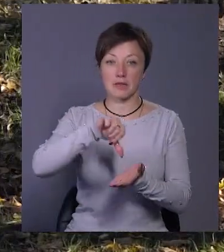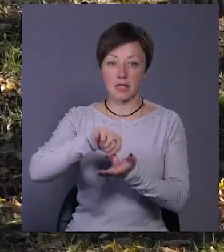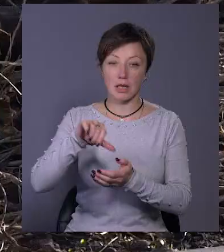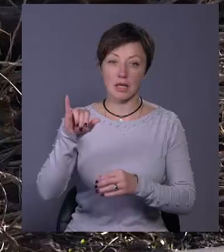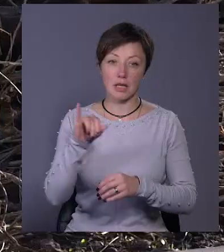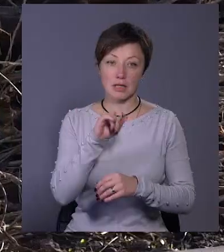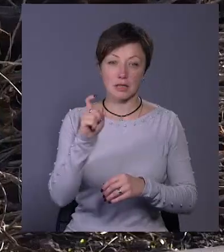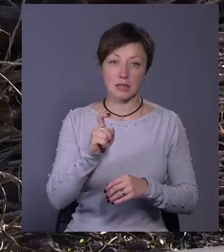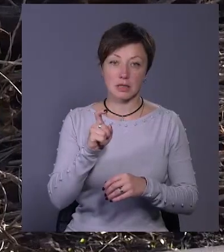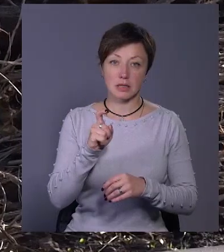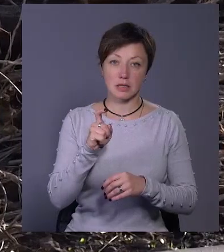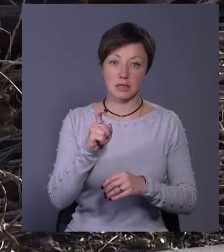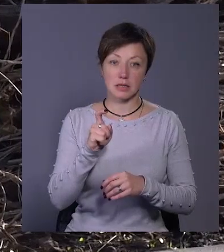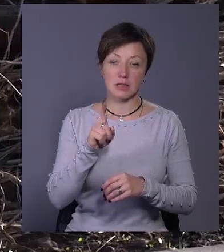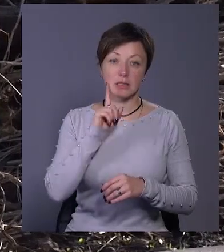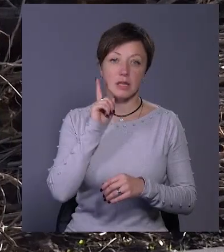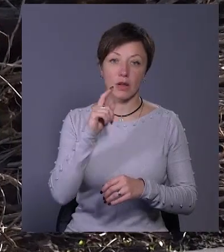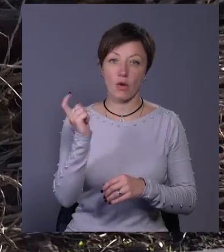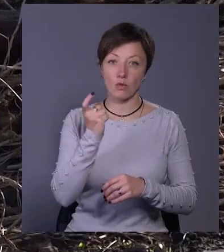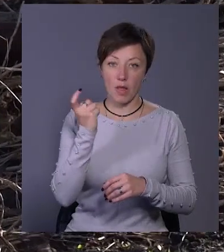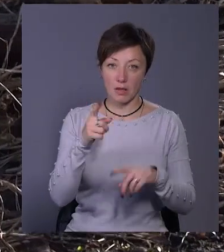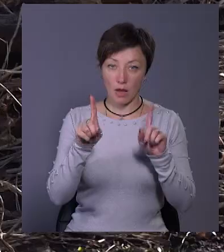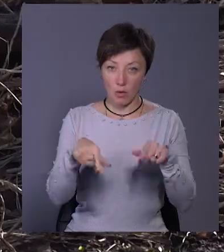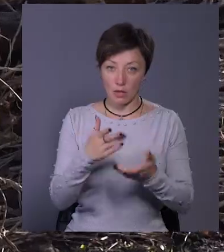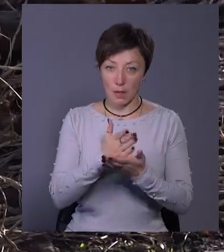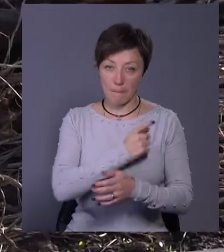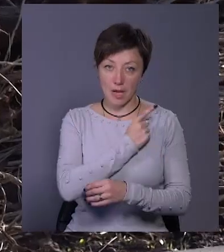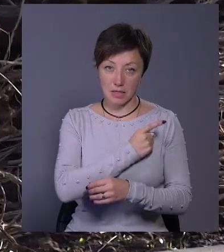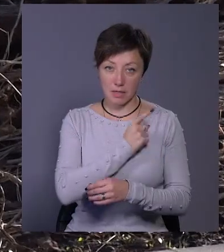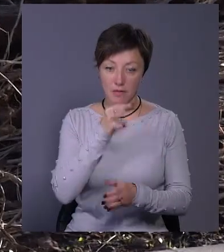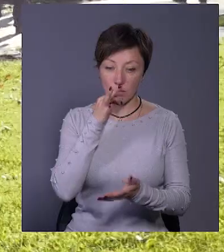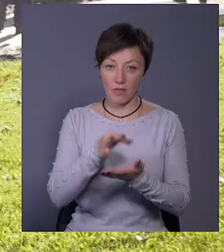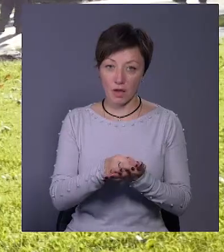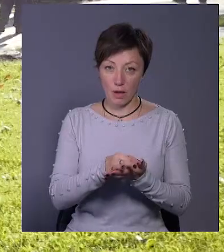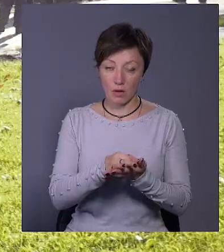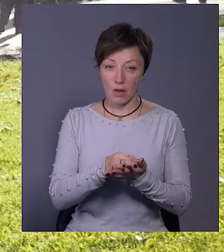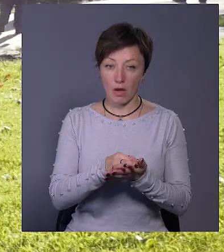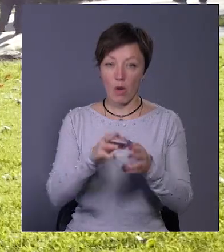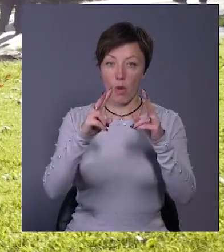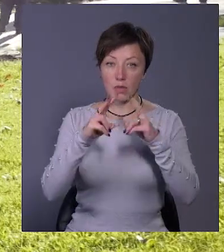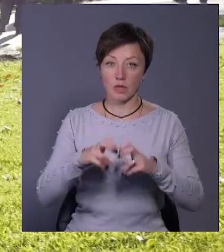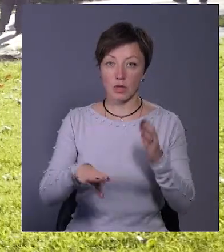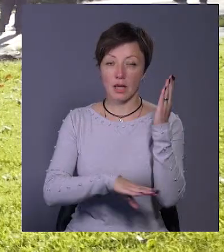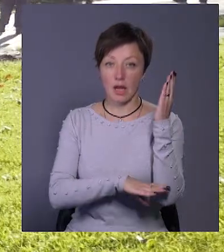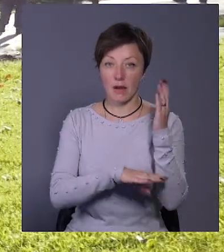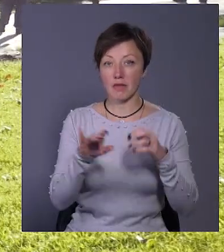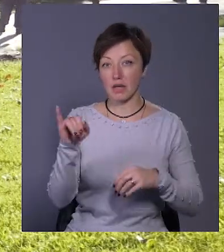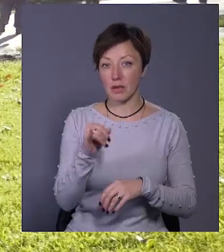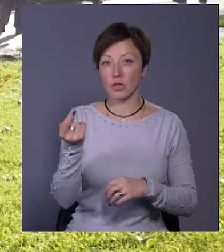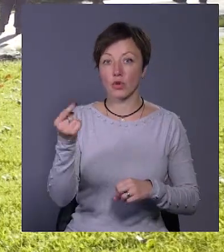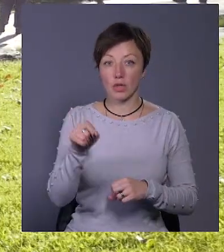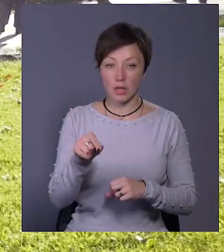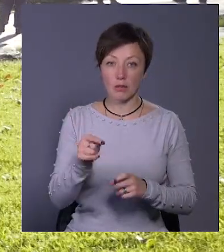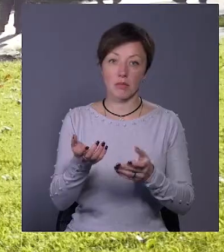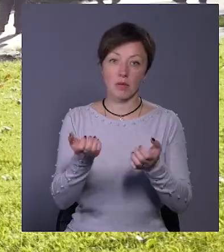із представниками зеленого господарства, також є майстри, які відповідають, обстежують дерева і тоді